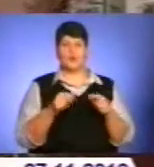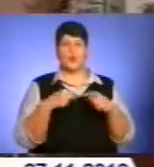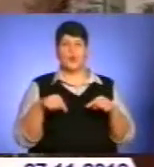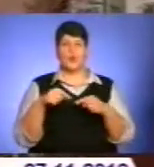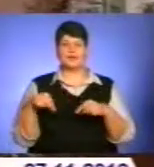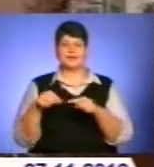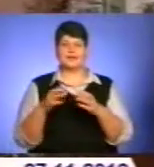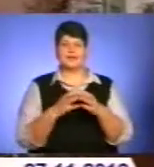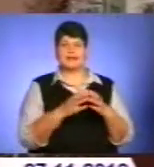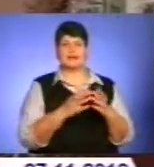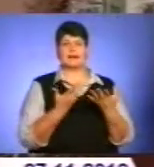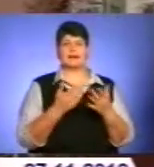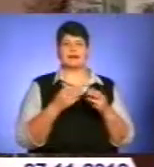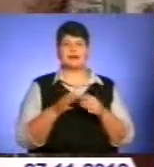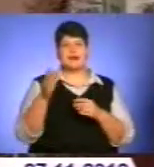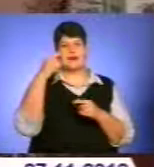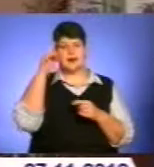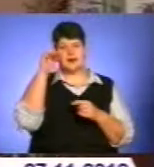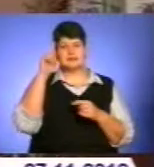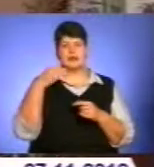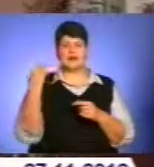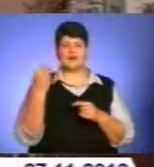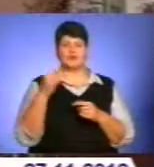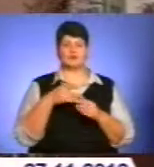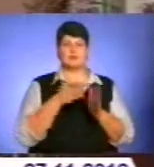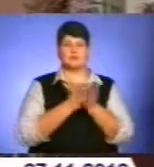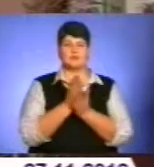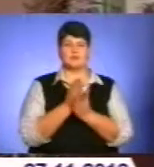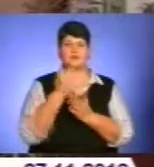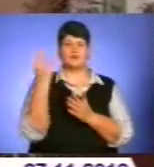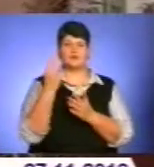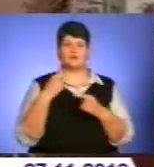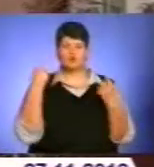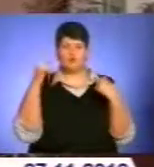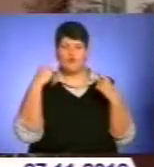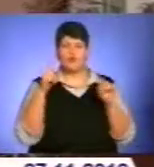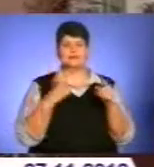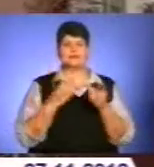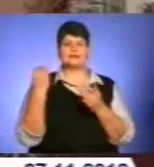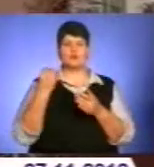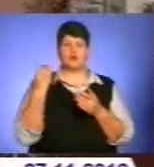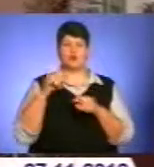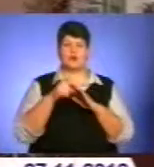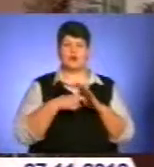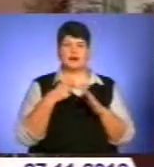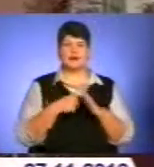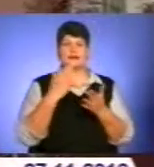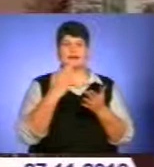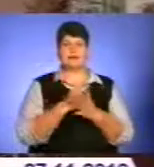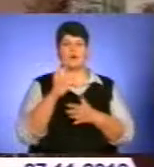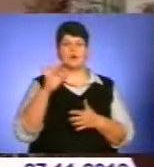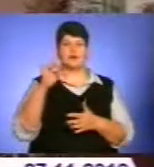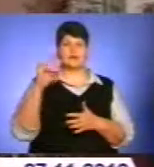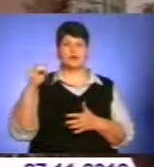краєзнавчого напрямку, також народної художньої творчості, історику краєзнавчого. Є гурточок орнітології